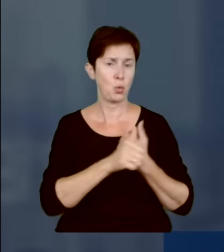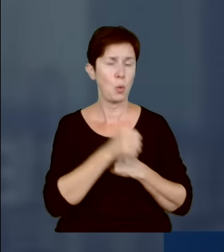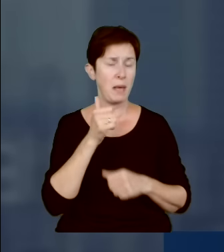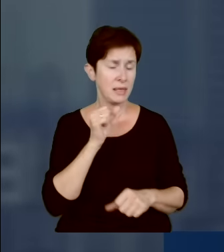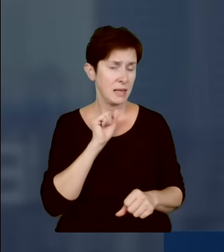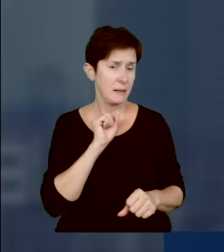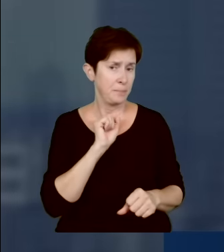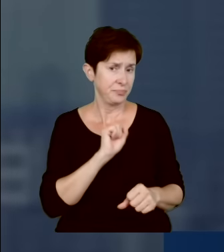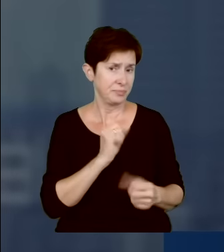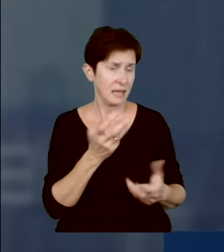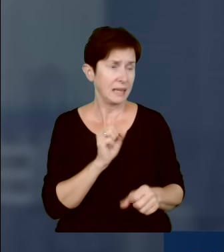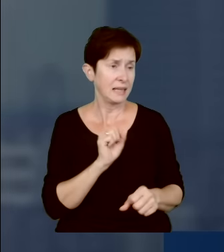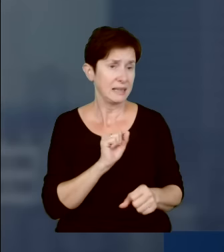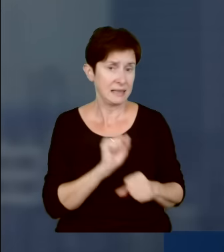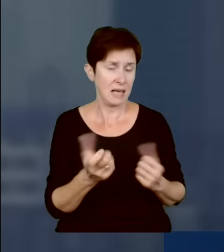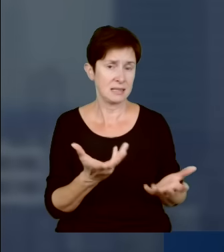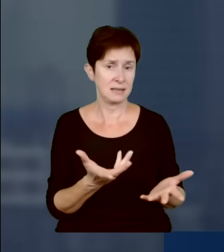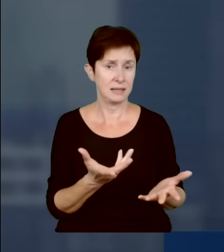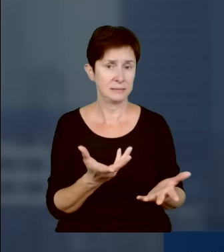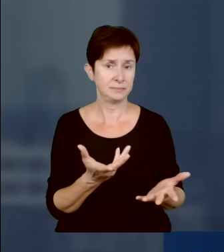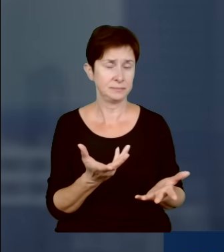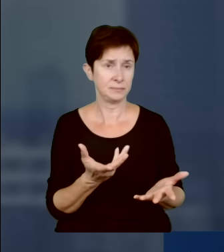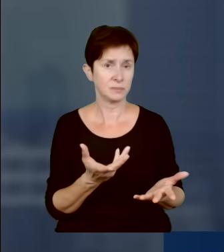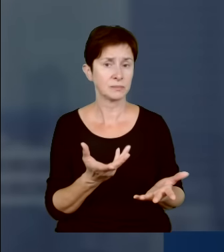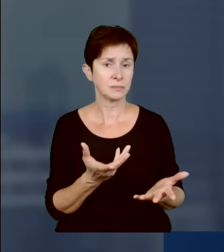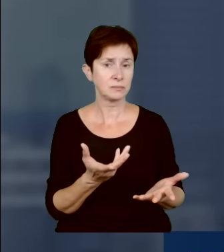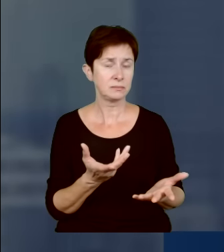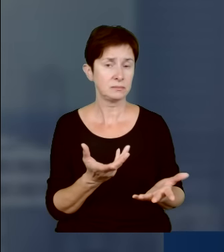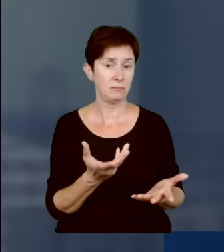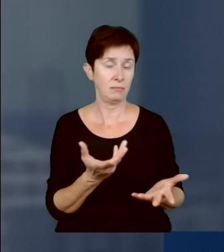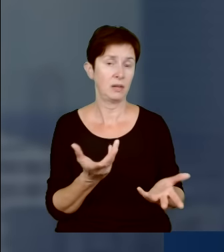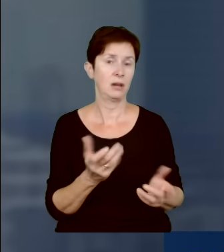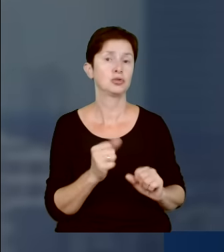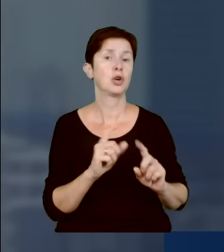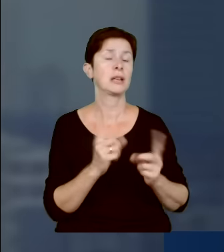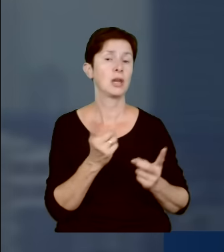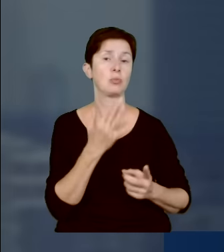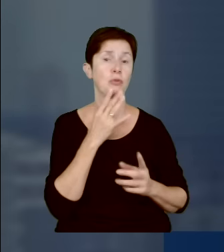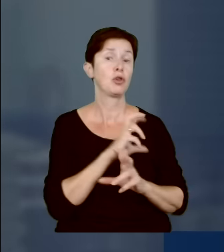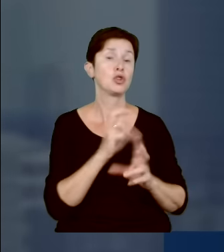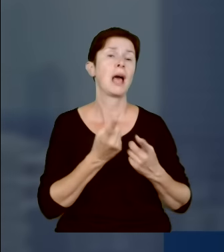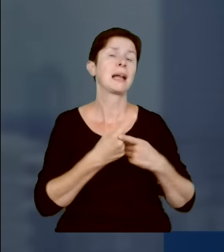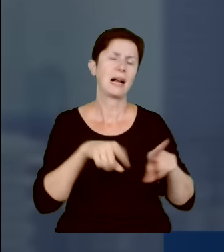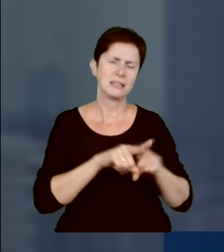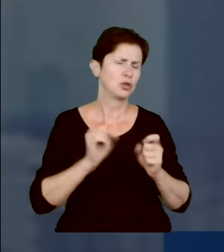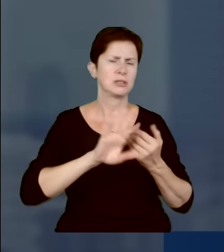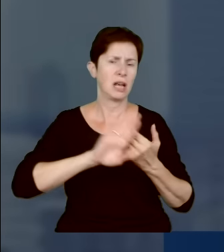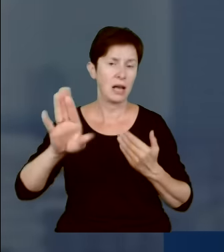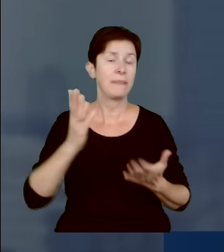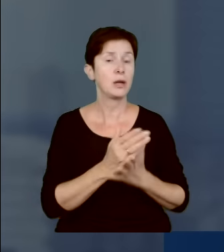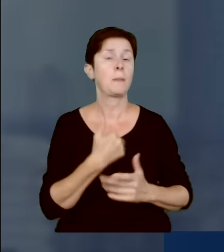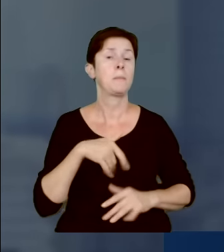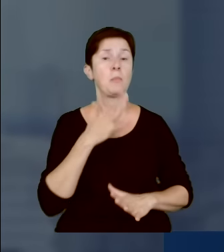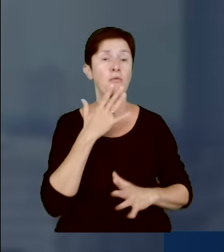jakby istnieje, tak? Istnienie tego dokumentu. Co innego jest mówienie, czy będzie realizacja jego, ale ja mówię o istnieniu tego dokumentu.